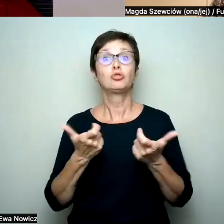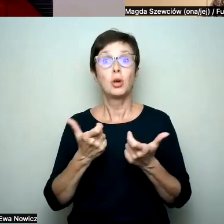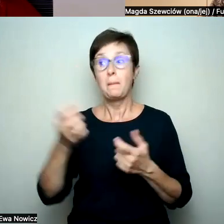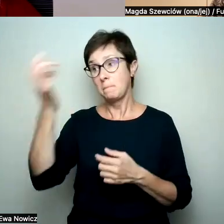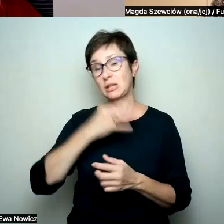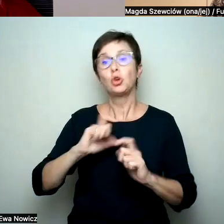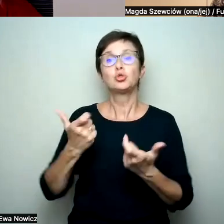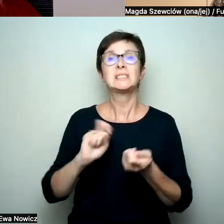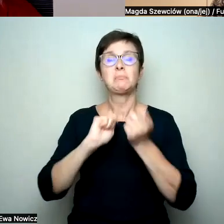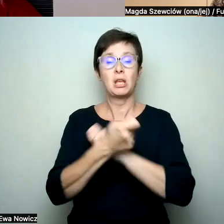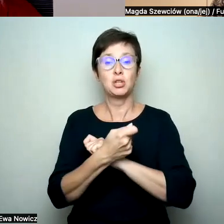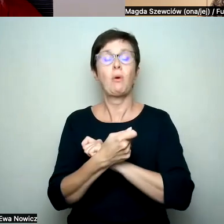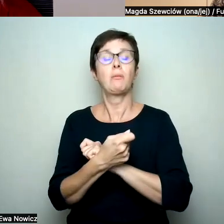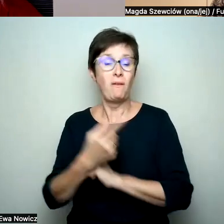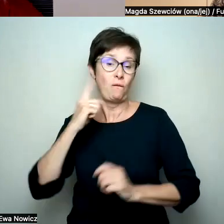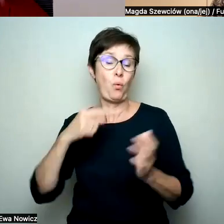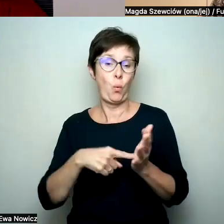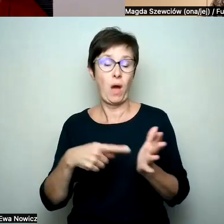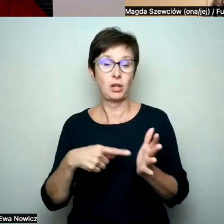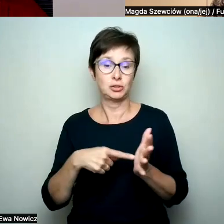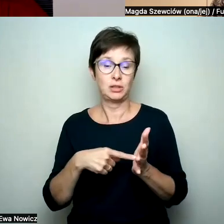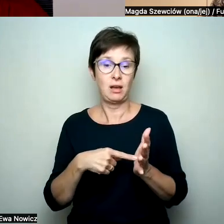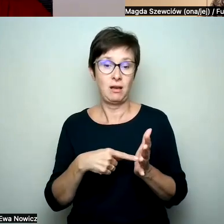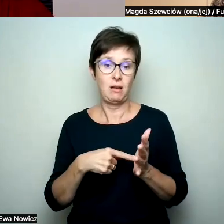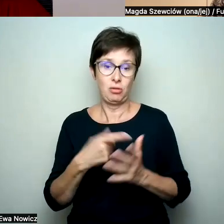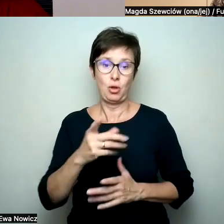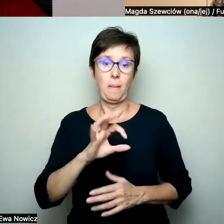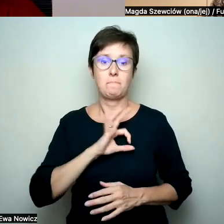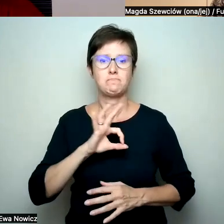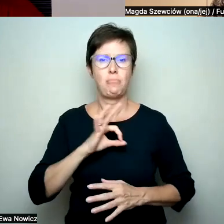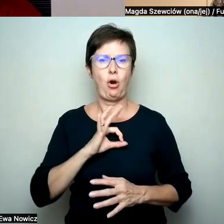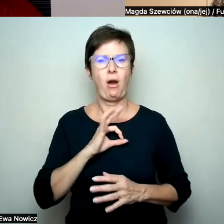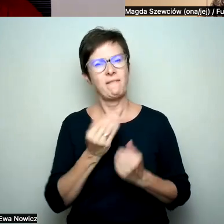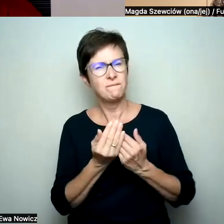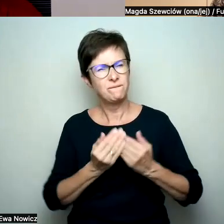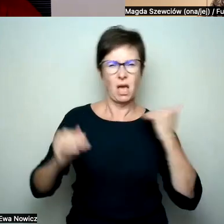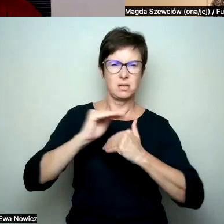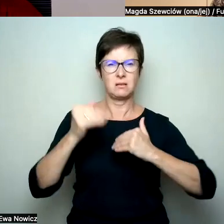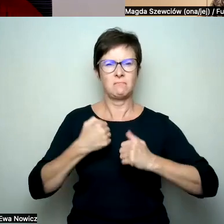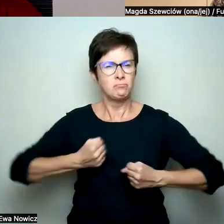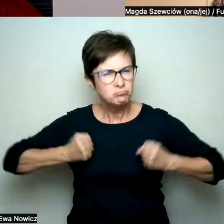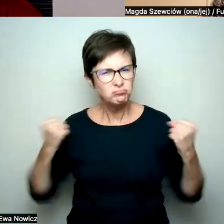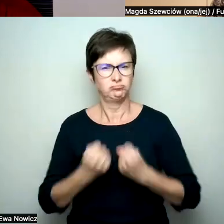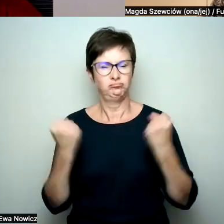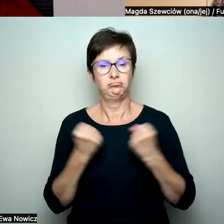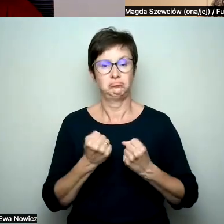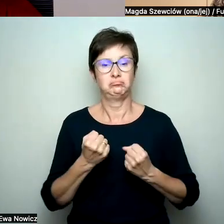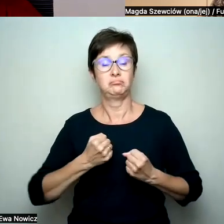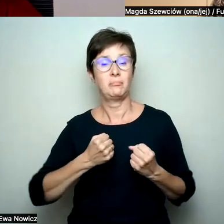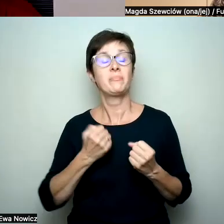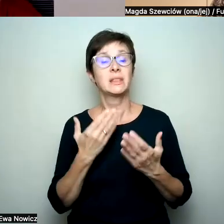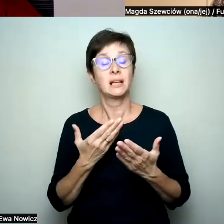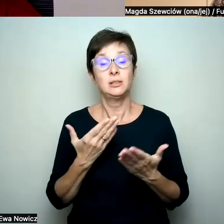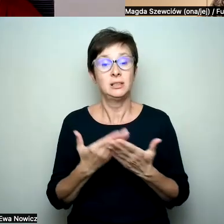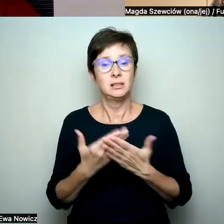to tylko moja determinacja, żeby mówić o tym jeszcze więcej i żeby właśnie